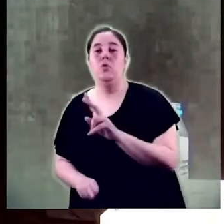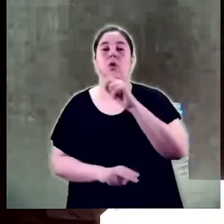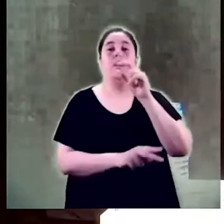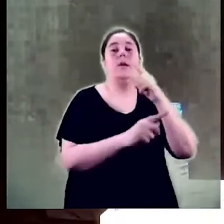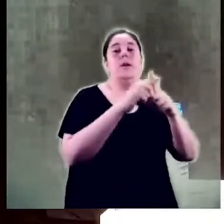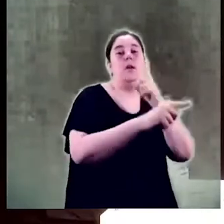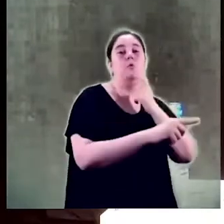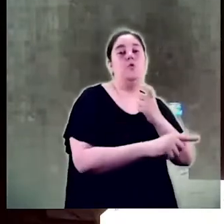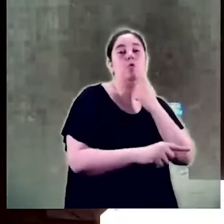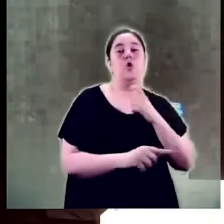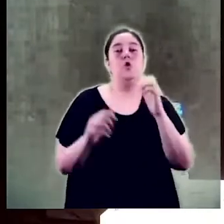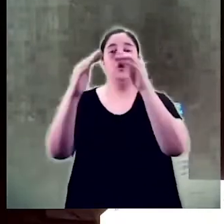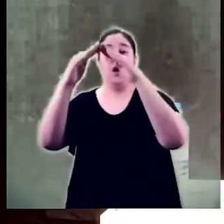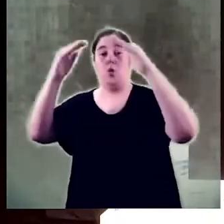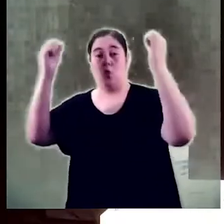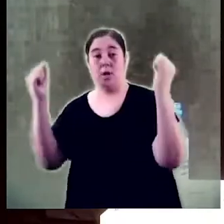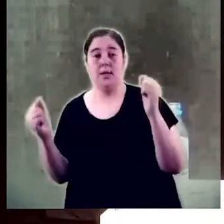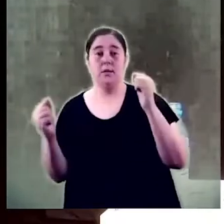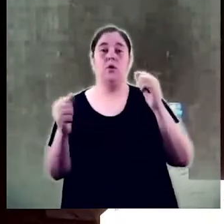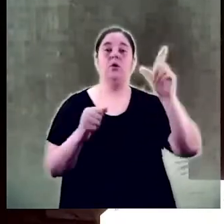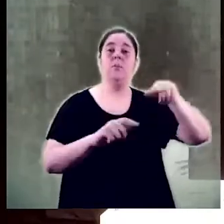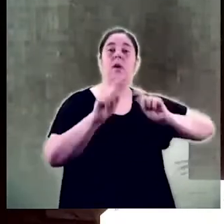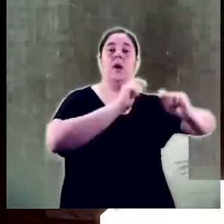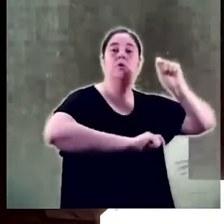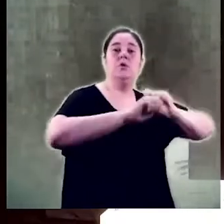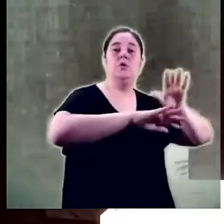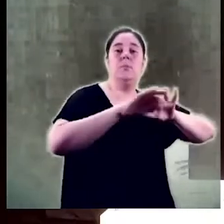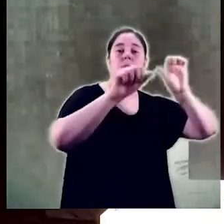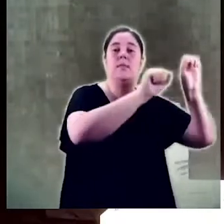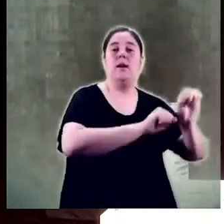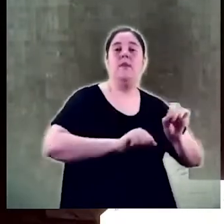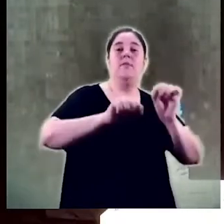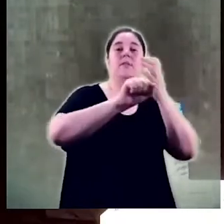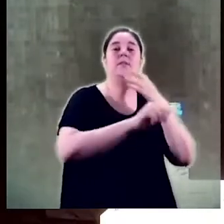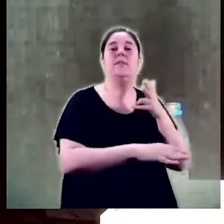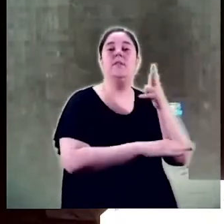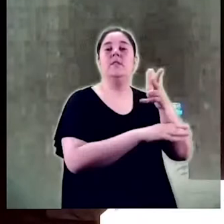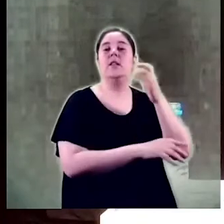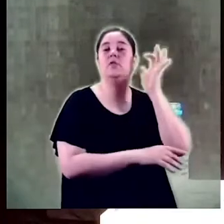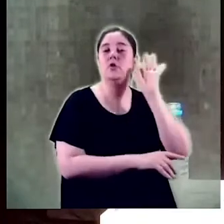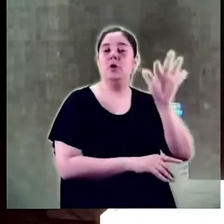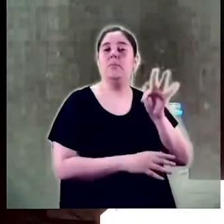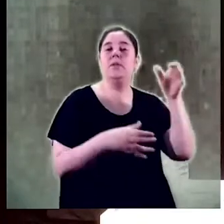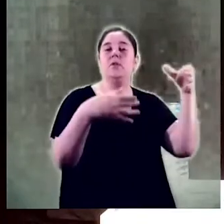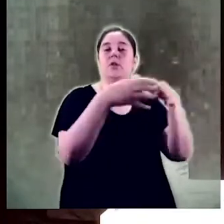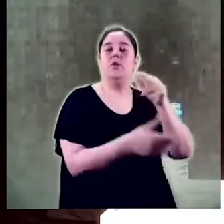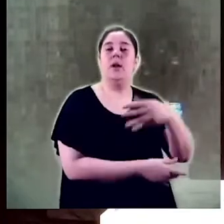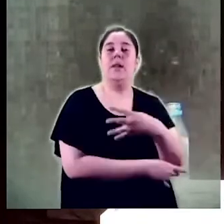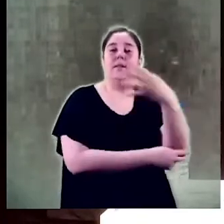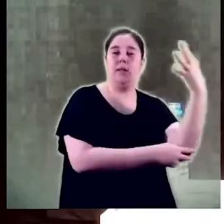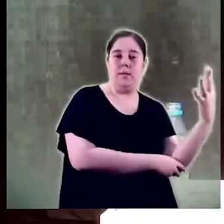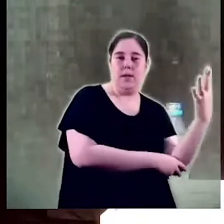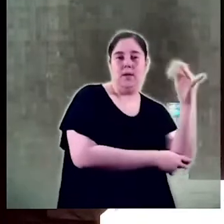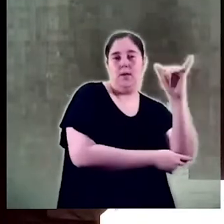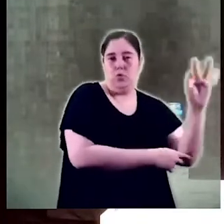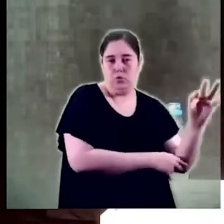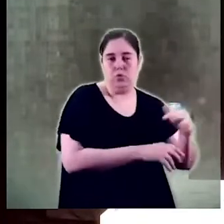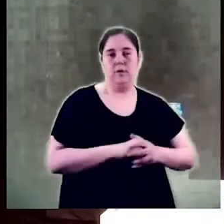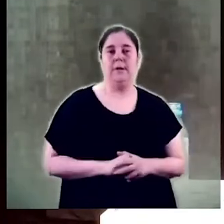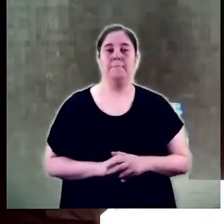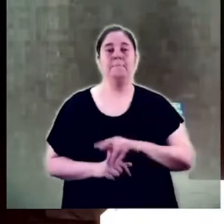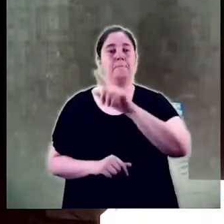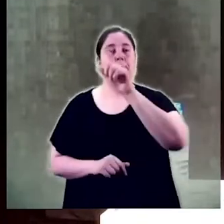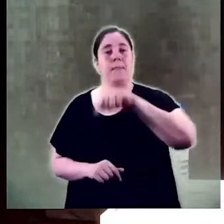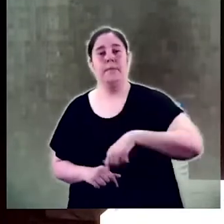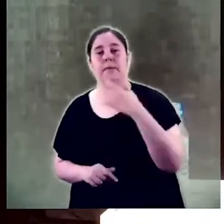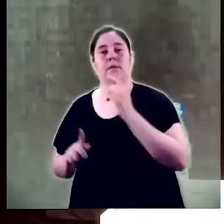Unides Creu Roja UNESCO Òbviament associacions de defensa dels drets de les dones i els col·lectius LGTBI